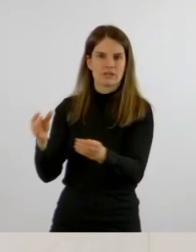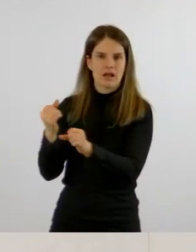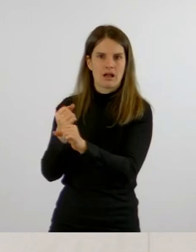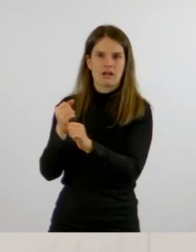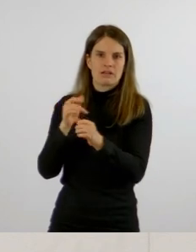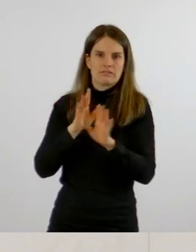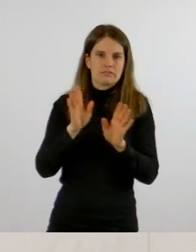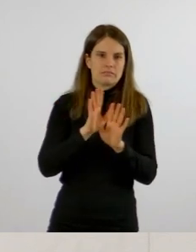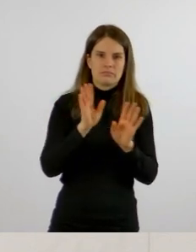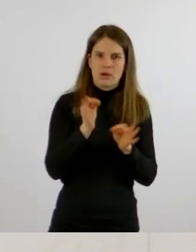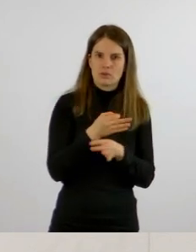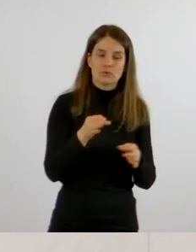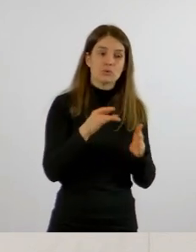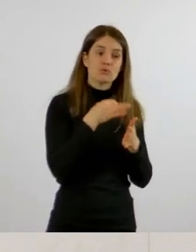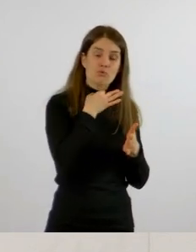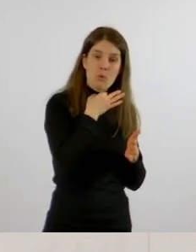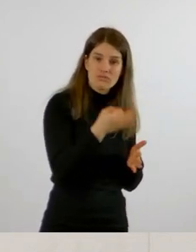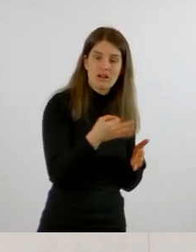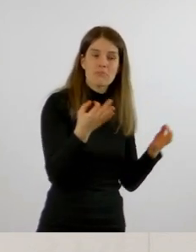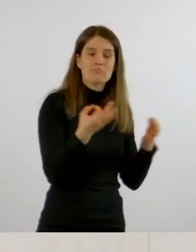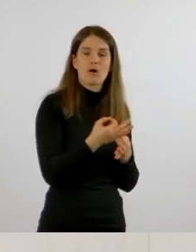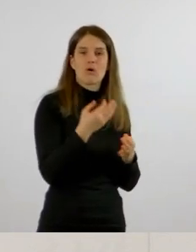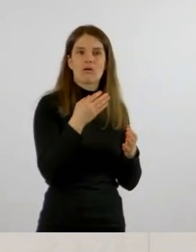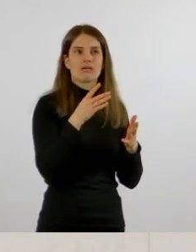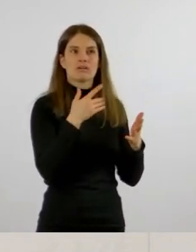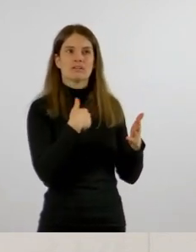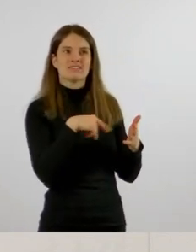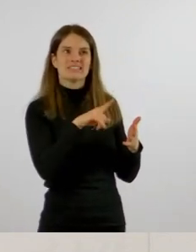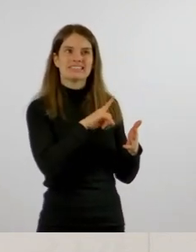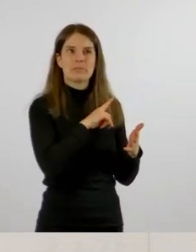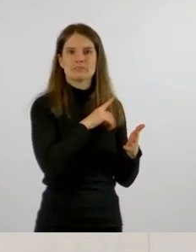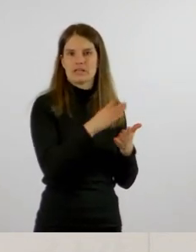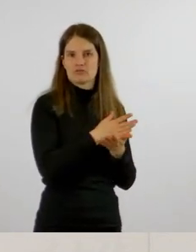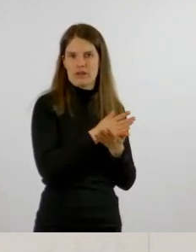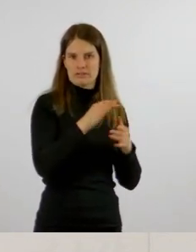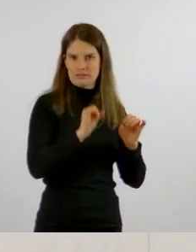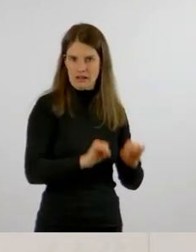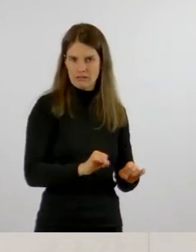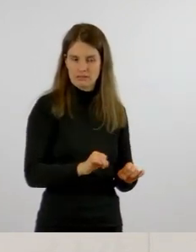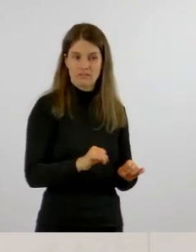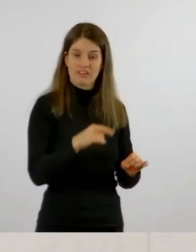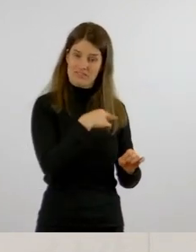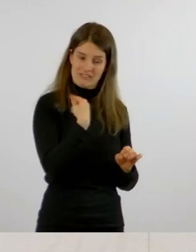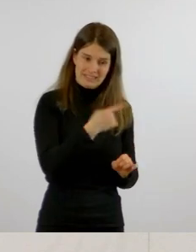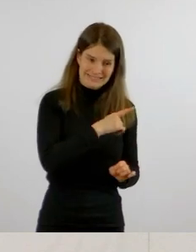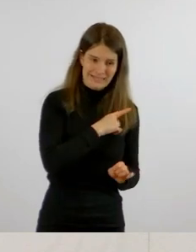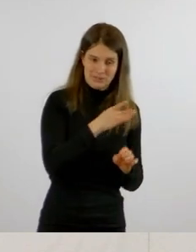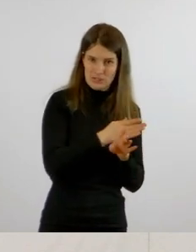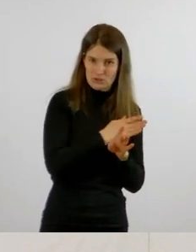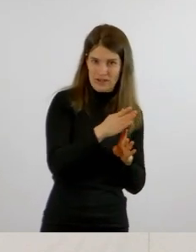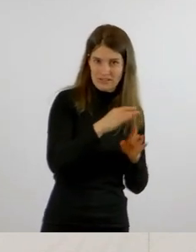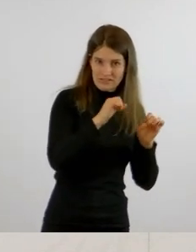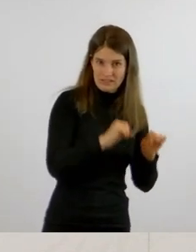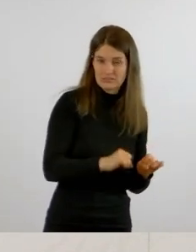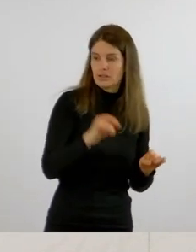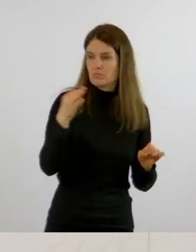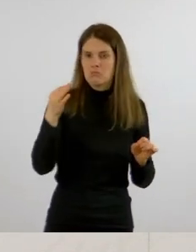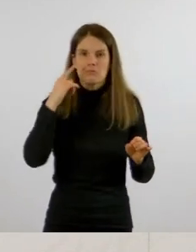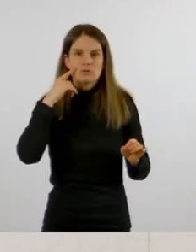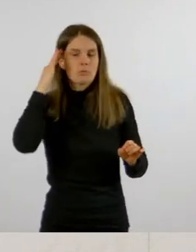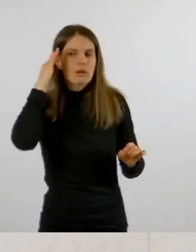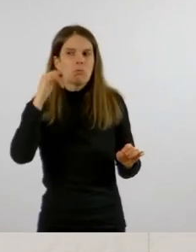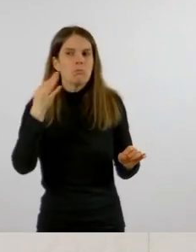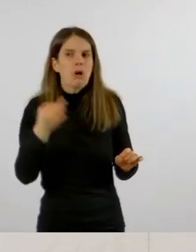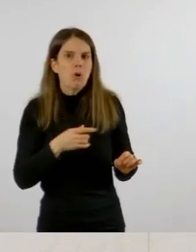Ermessensentscheidung eine Rolle spielt und wir im Rahmen der Ermessensentscheidung diese Frage, ob wir überhaupt eine solche